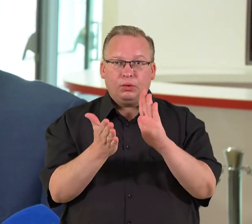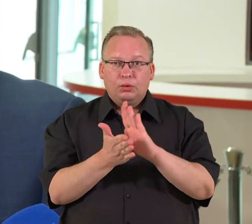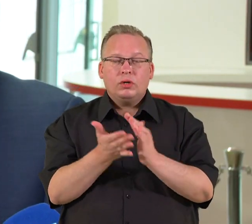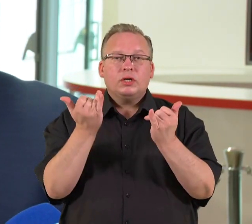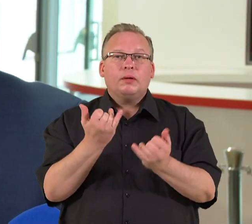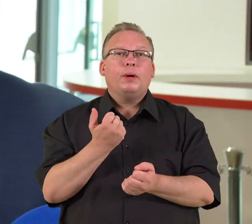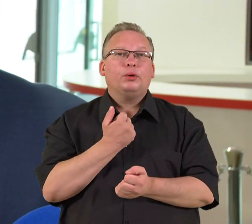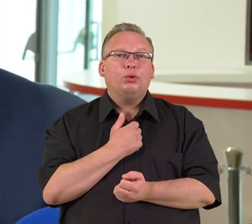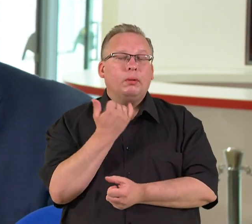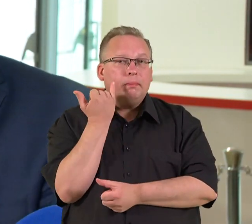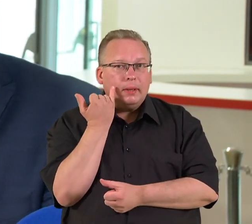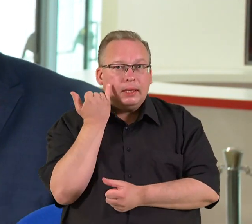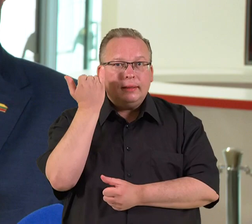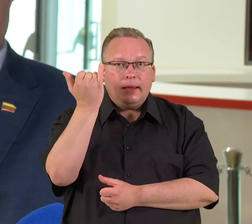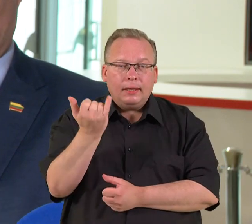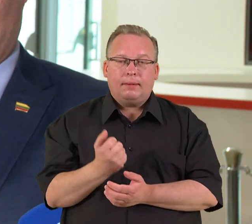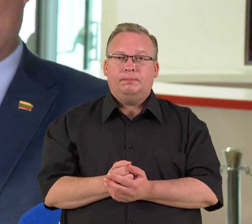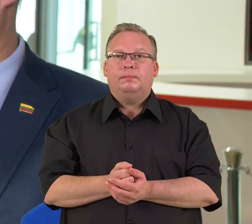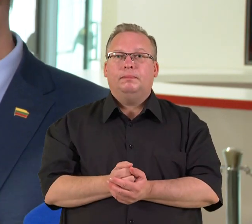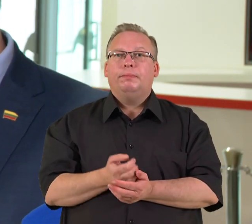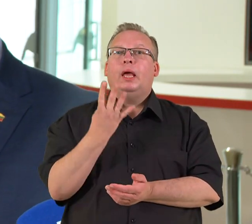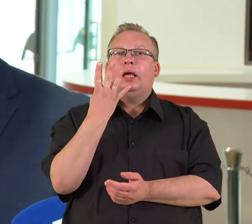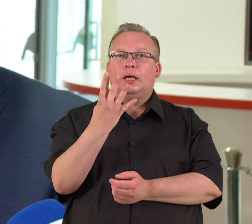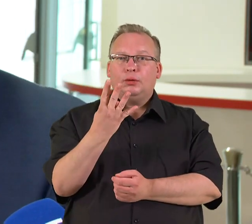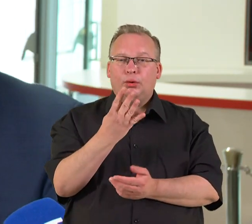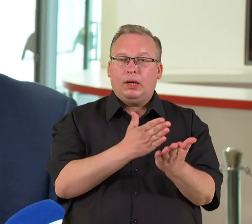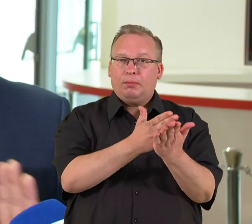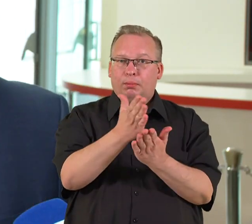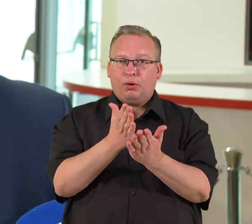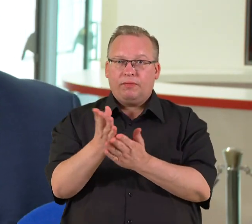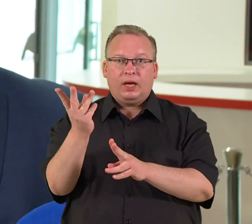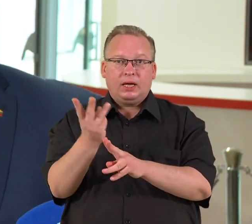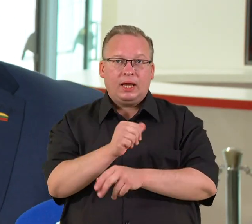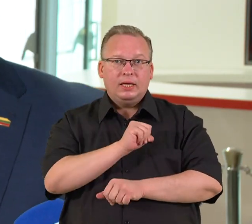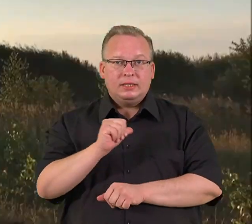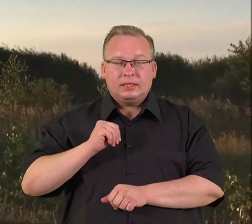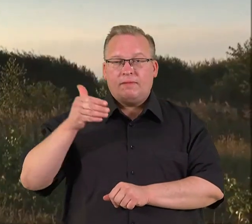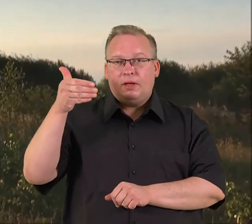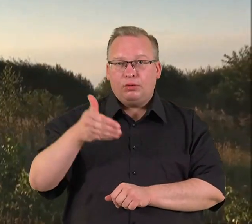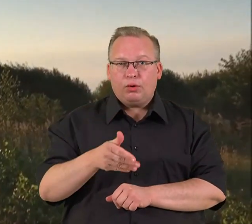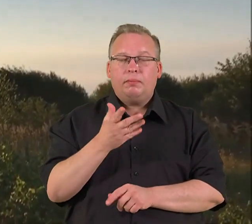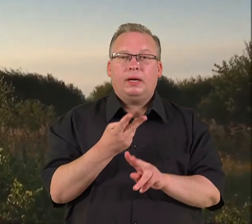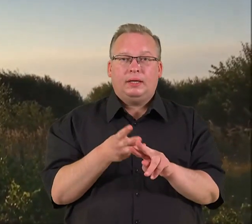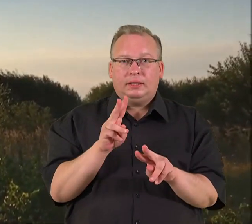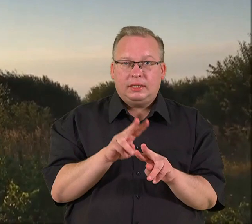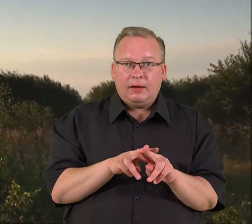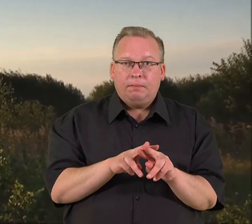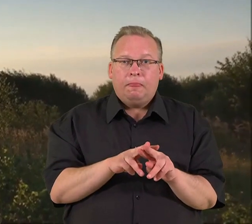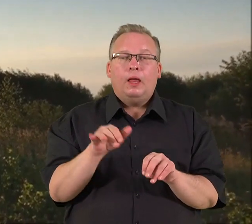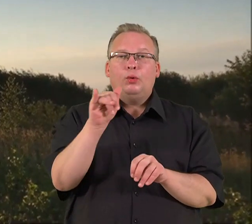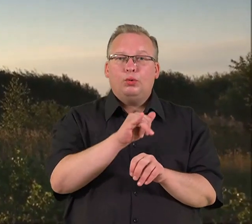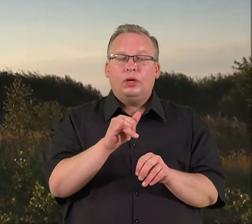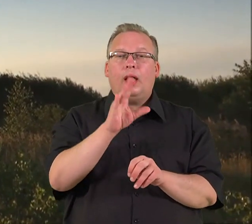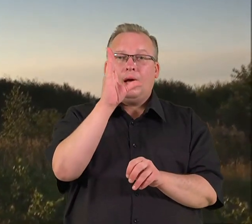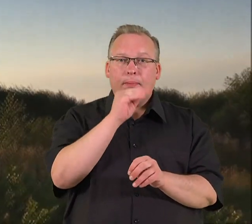turim idėją, sakėkime taip, keturi šaulių profilėje. Bet turėkime galvoj, veikiai savo noraškumo principu, tai yra koviniai šauliai, tie, kurie